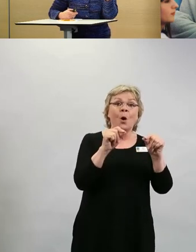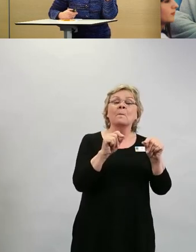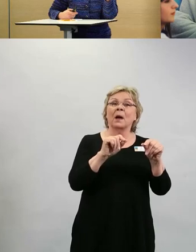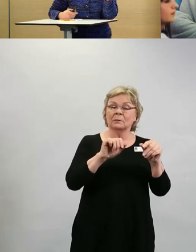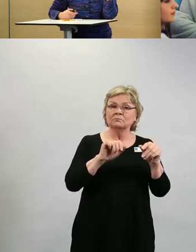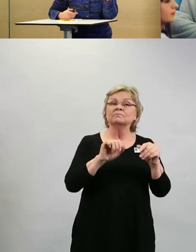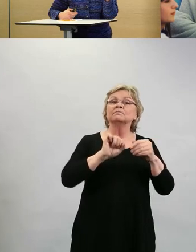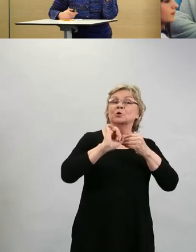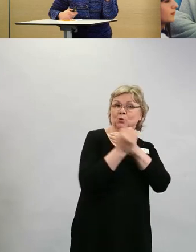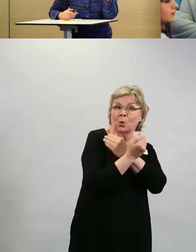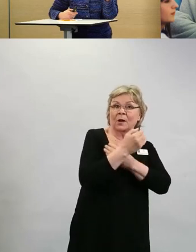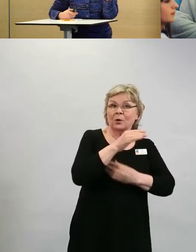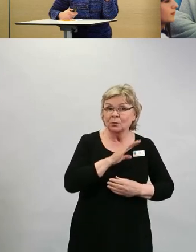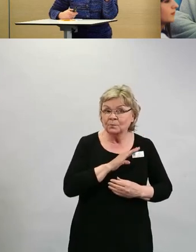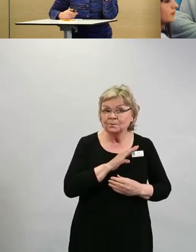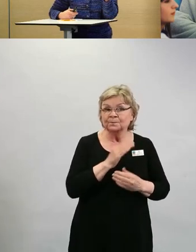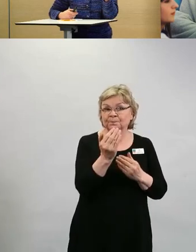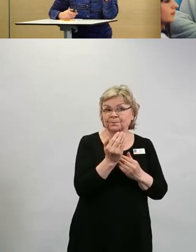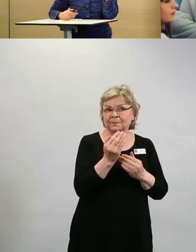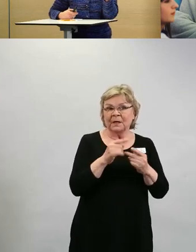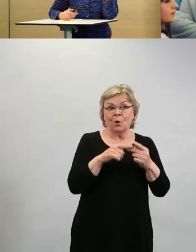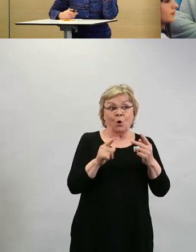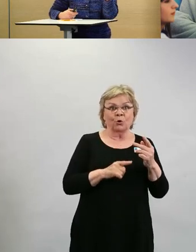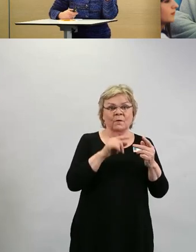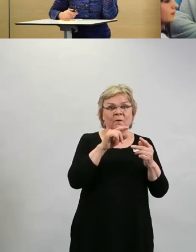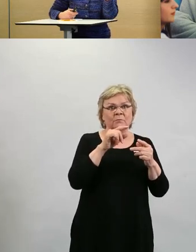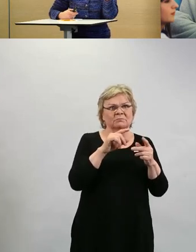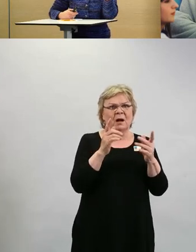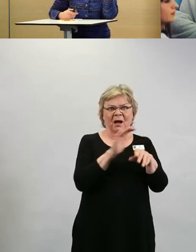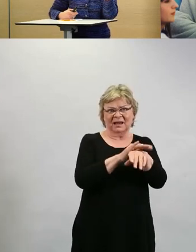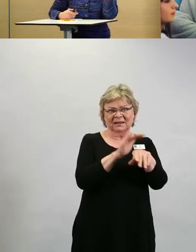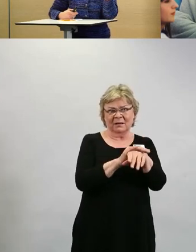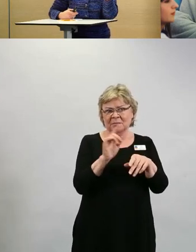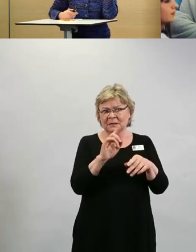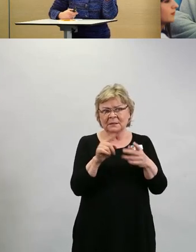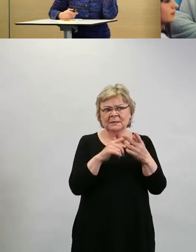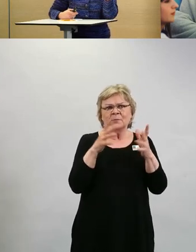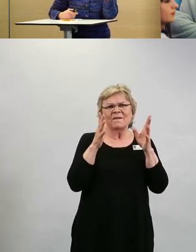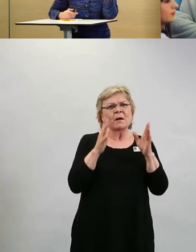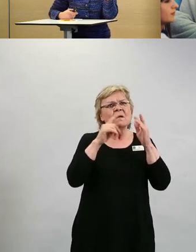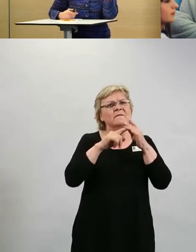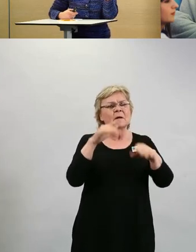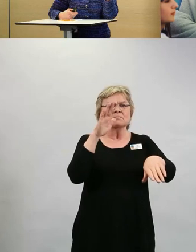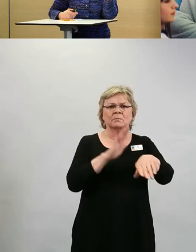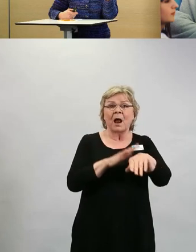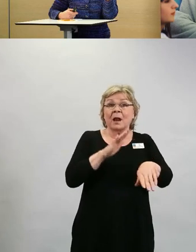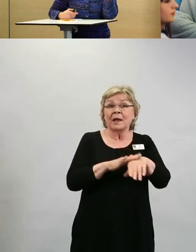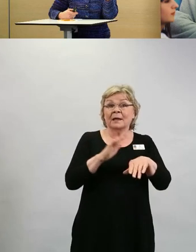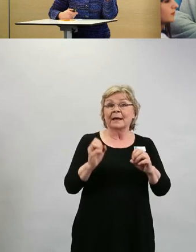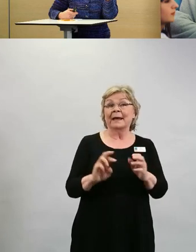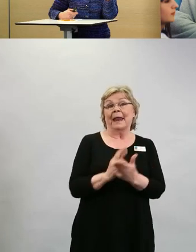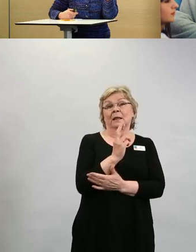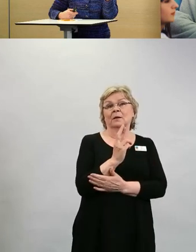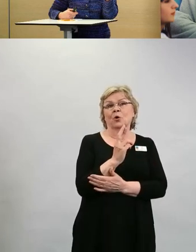on harvinaisena haittana vakava allerginen reaktio, jota on nähty noin yhdelle sadasta tuhannesta.